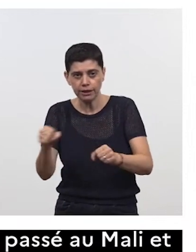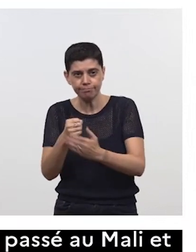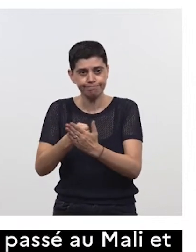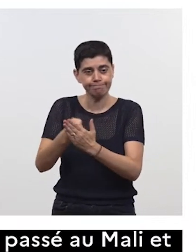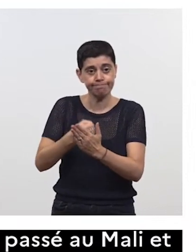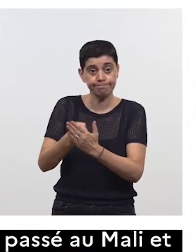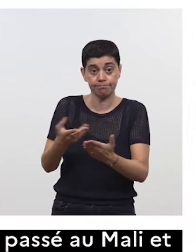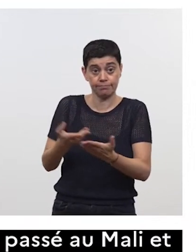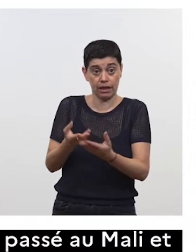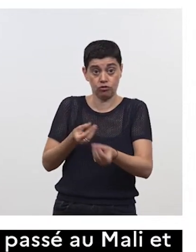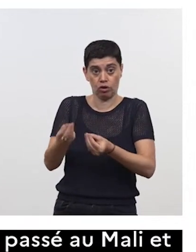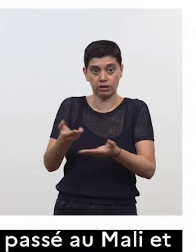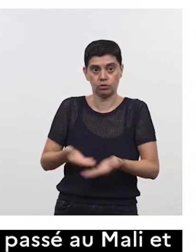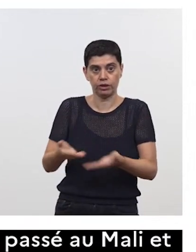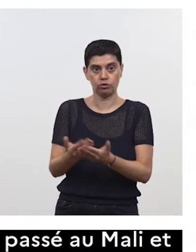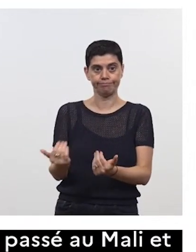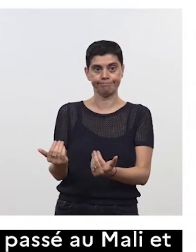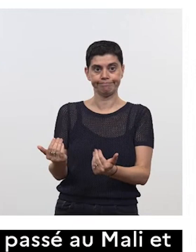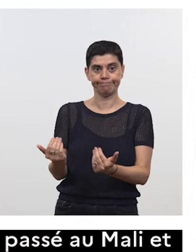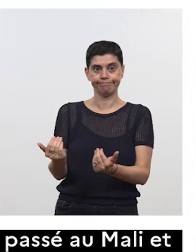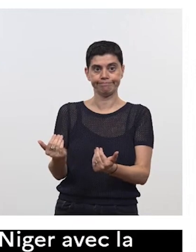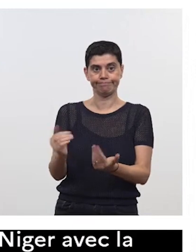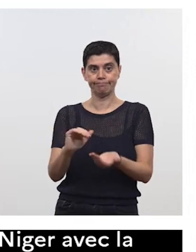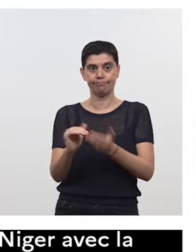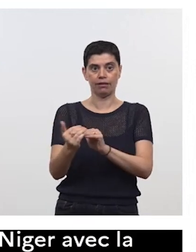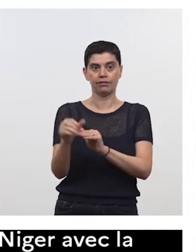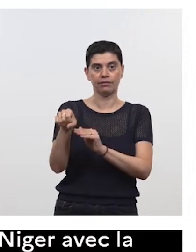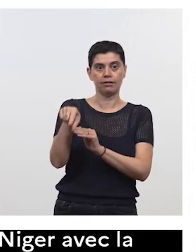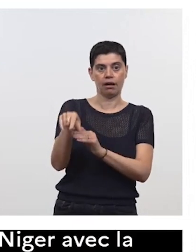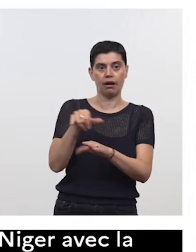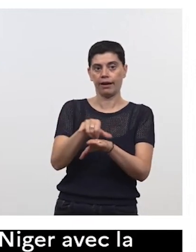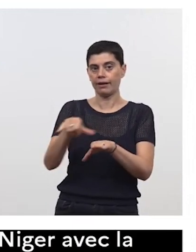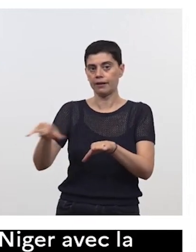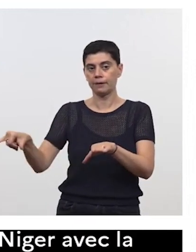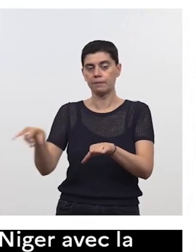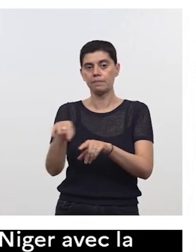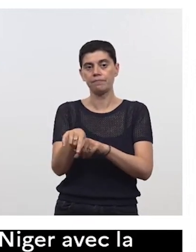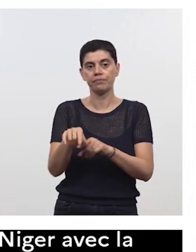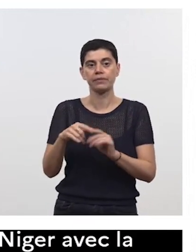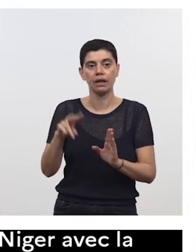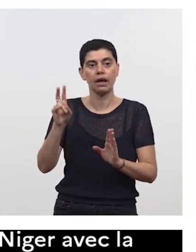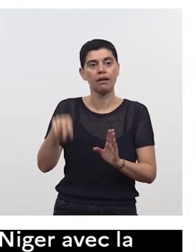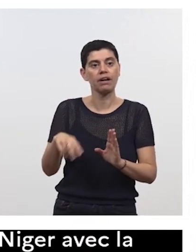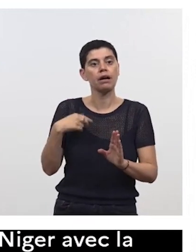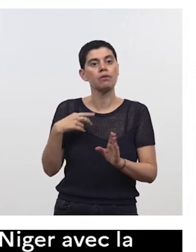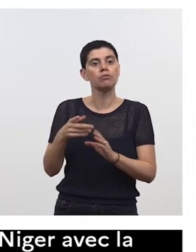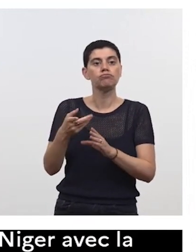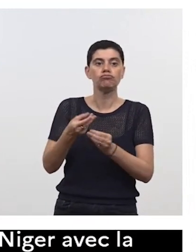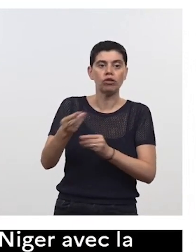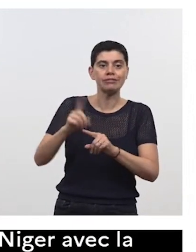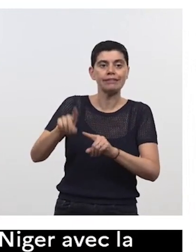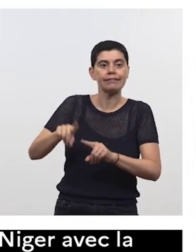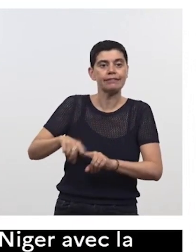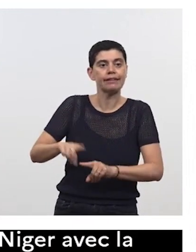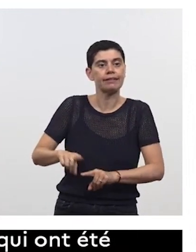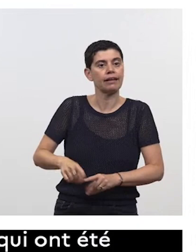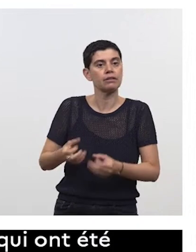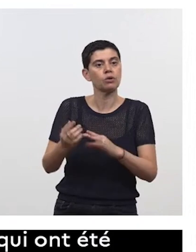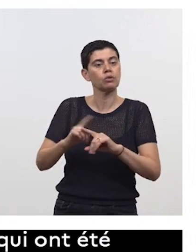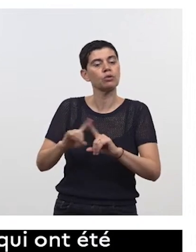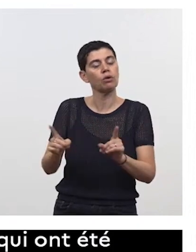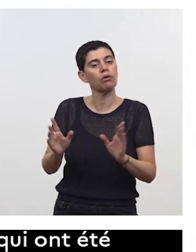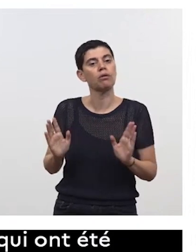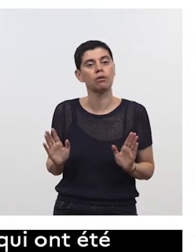une position d'attente sur la base aérienne mais l'ensemble des sujets logistiques sont suivis je n pas vocation après à rentrer dans le détail mais ils sont évidemment